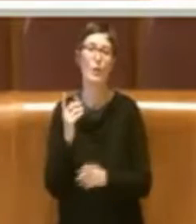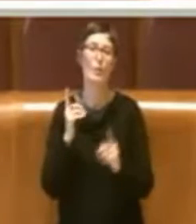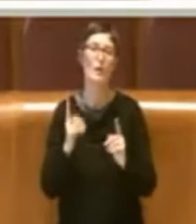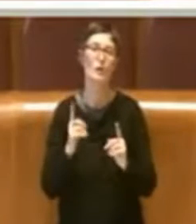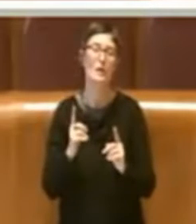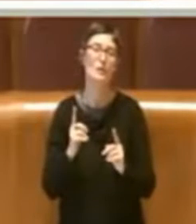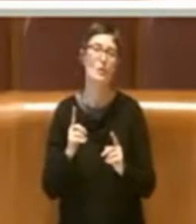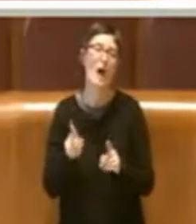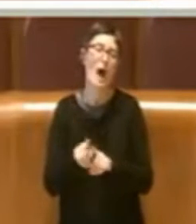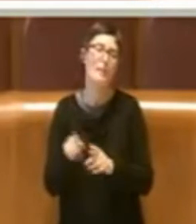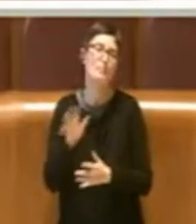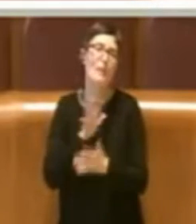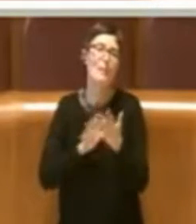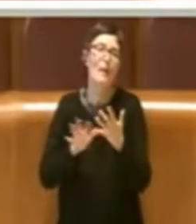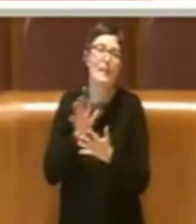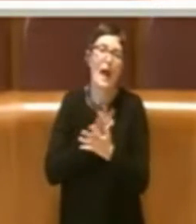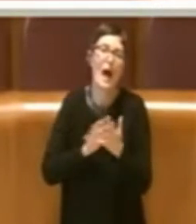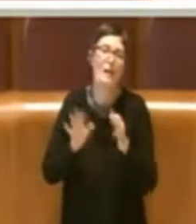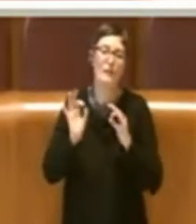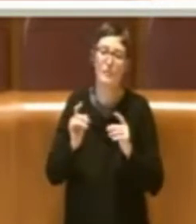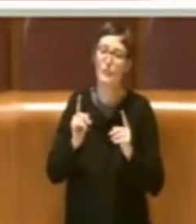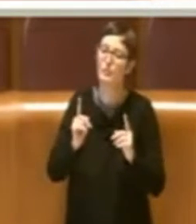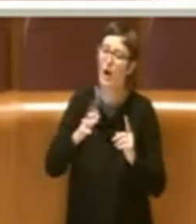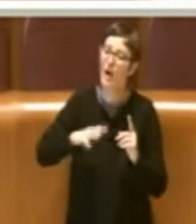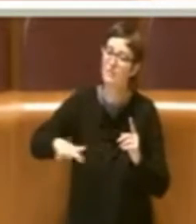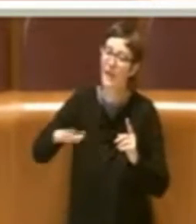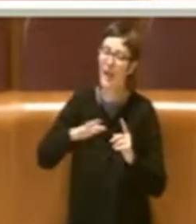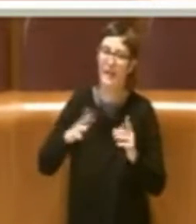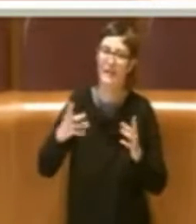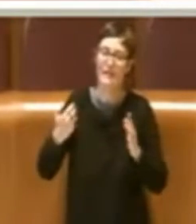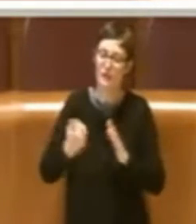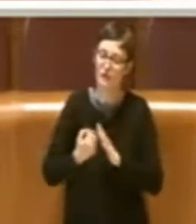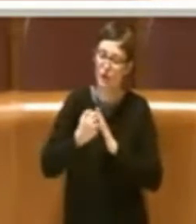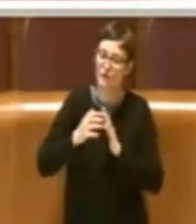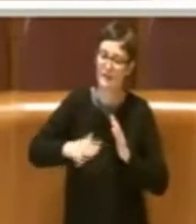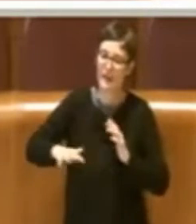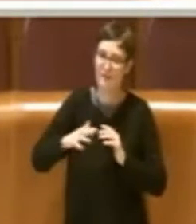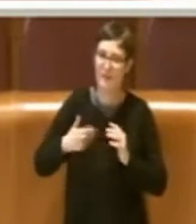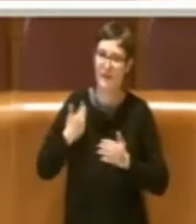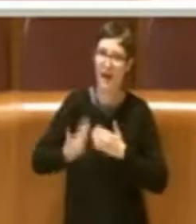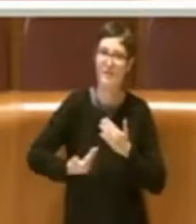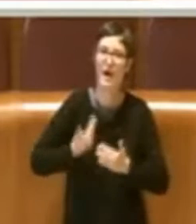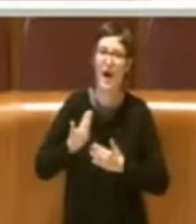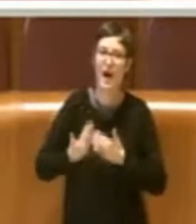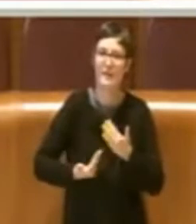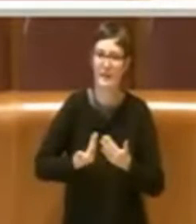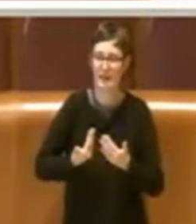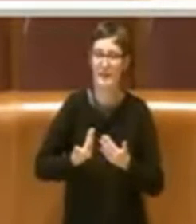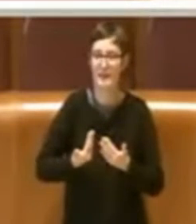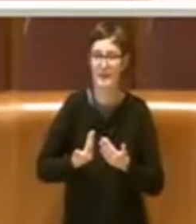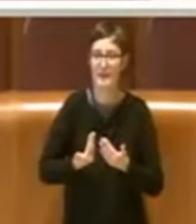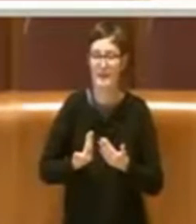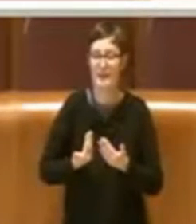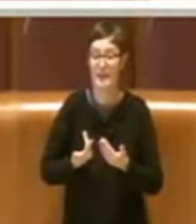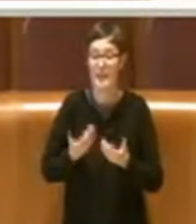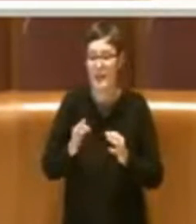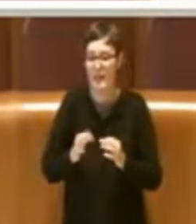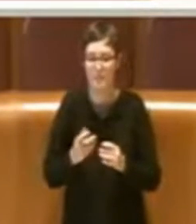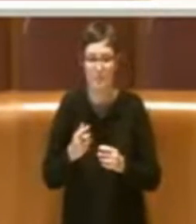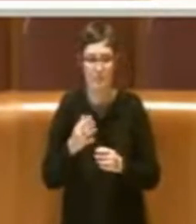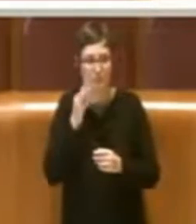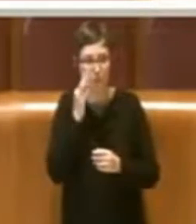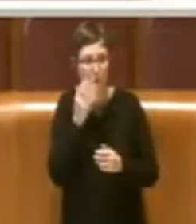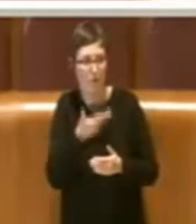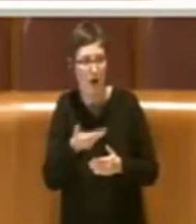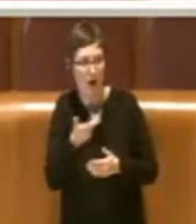dell'ambiente e della sostenibilità che avanza quando l'uomo costruisce eccessivamente e va a